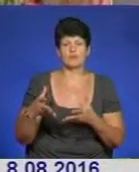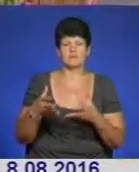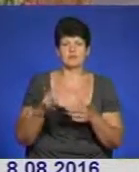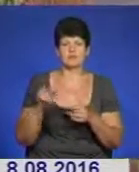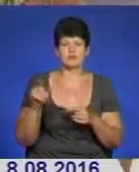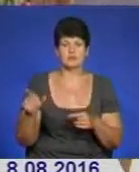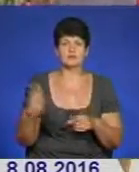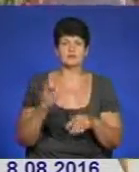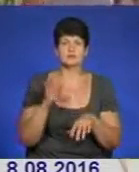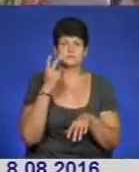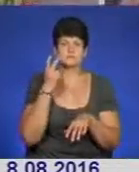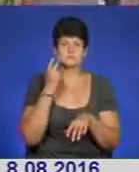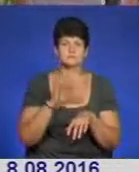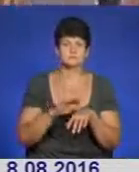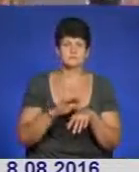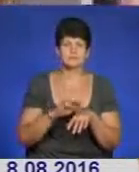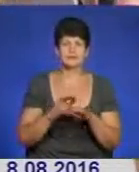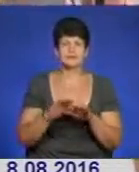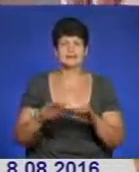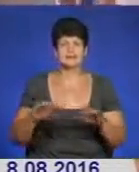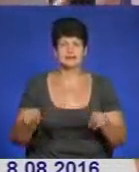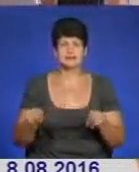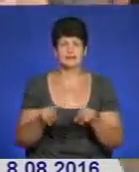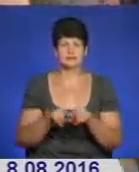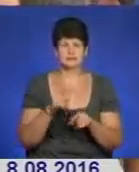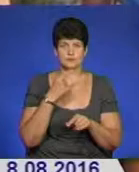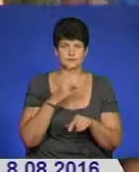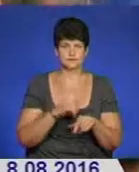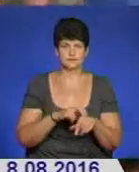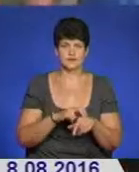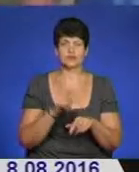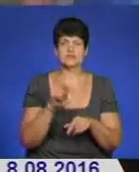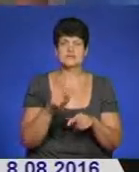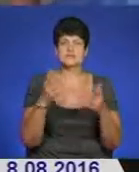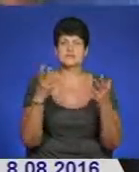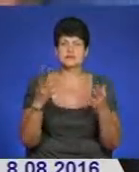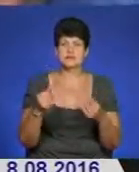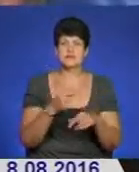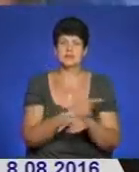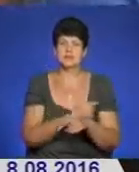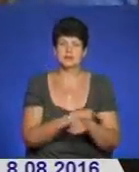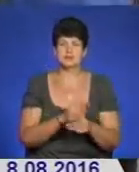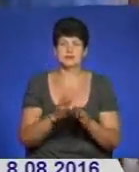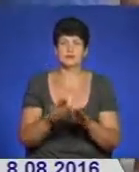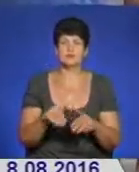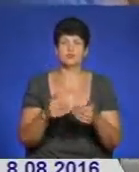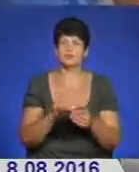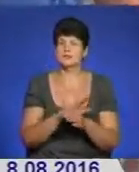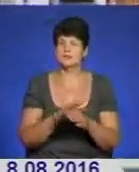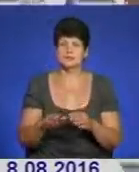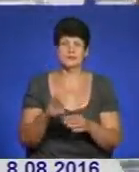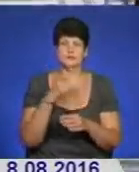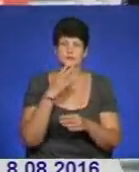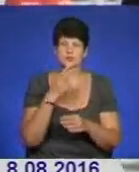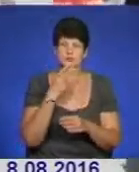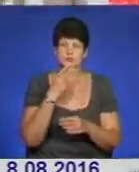або хронічними захворюваннями. На дітей, розповідають лікарі. У такі дні медики радять не вживати алкоголю, не палити